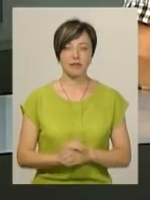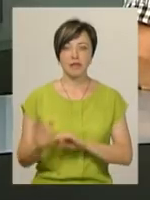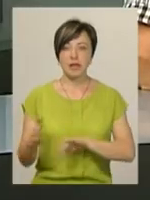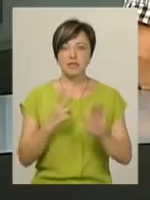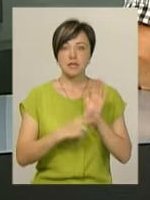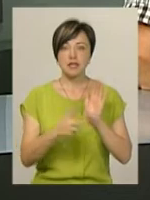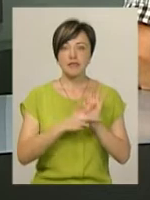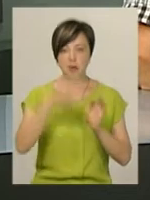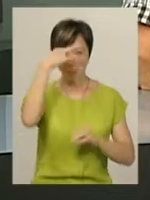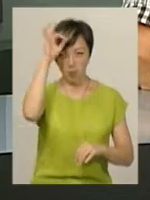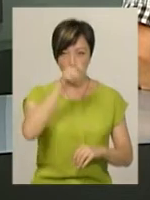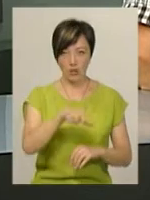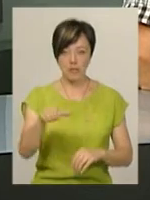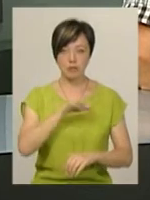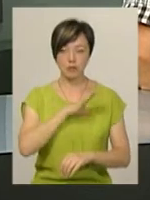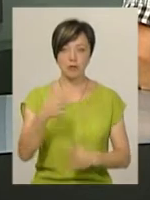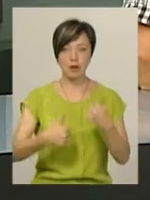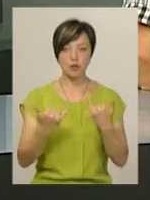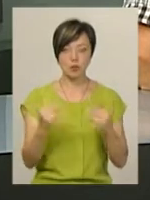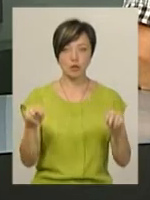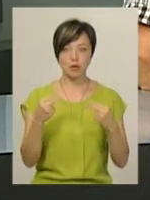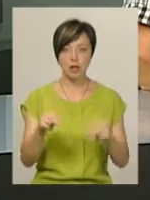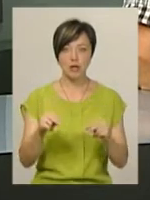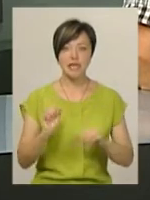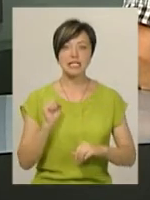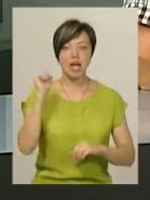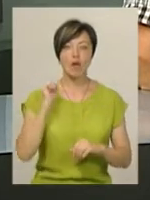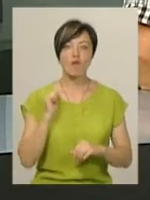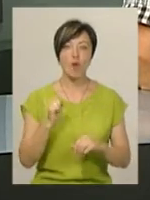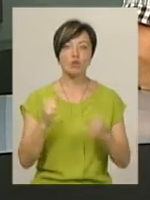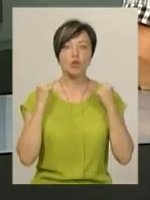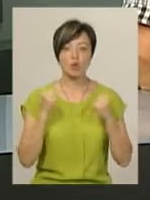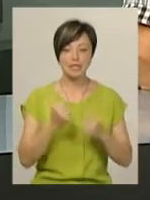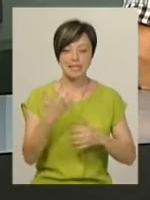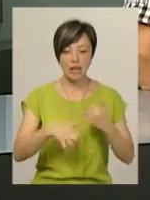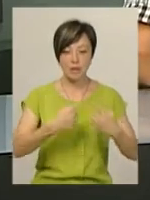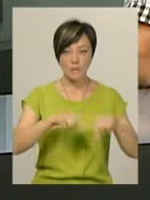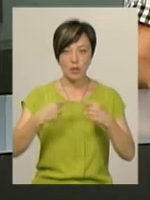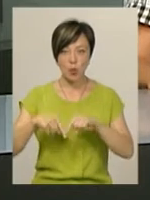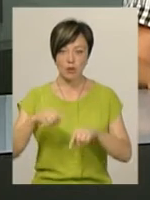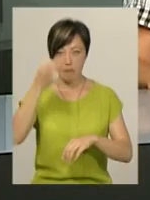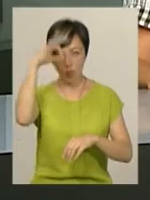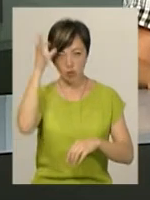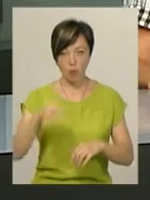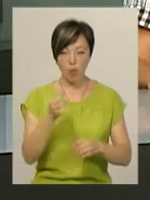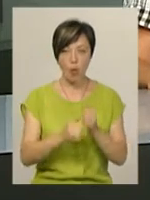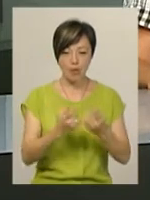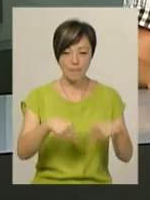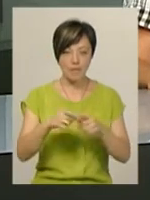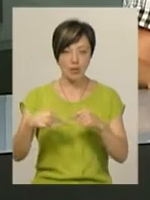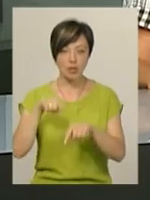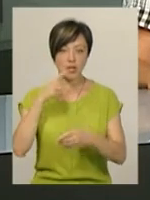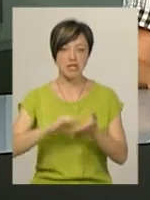78 поліцейських змагалися сьогодні на чемпіонаті з гирьового спорту серед підрозділів поліції області. Кожен підрозділ, каже